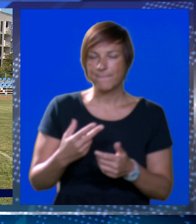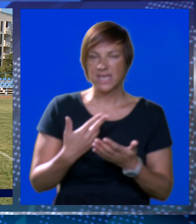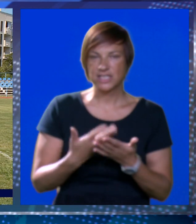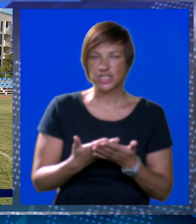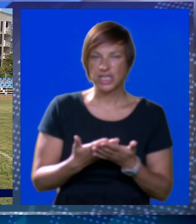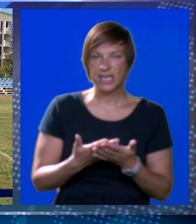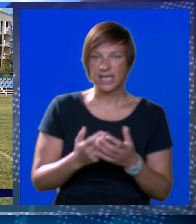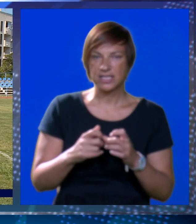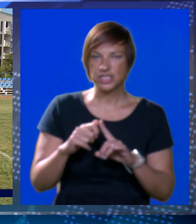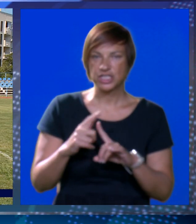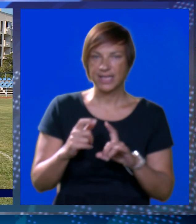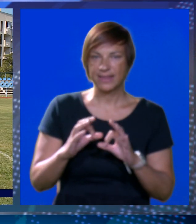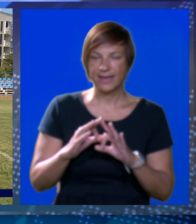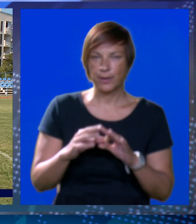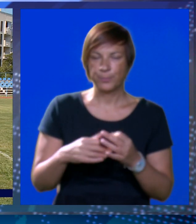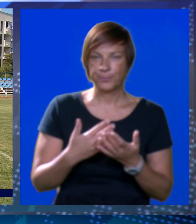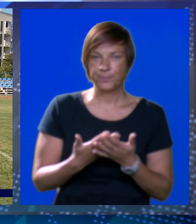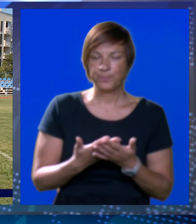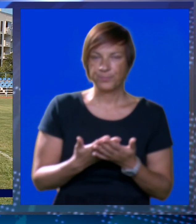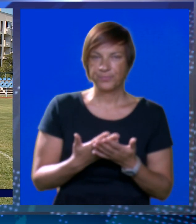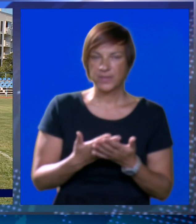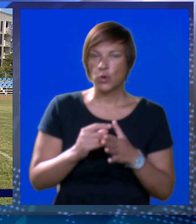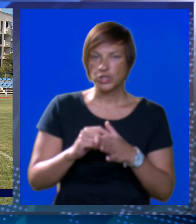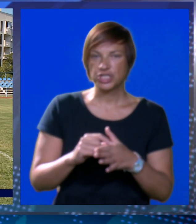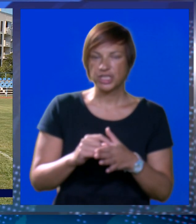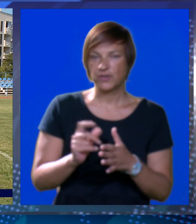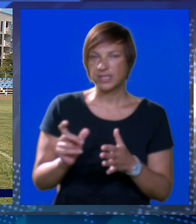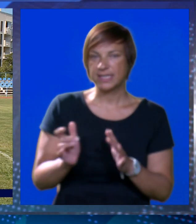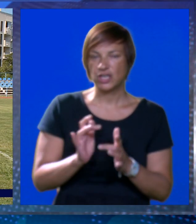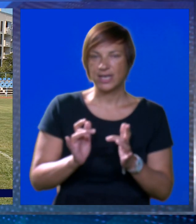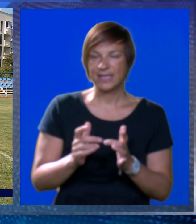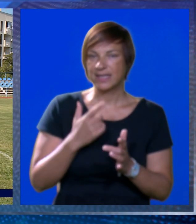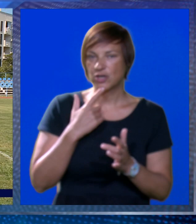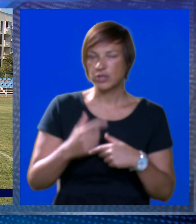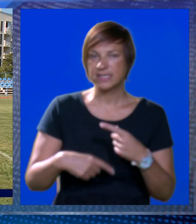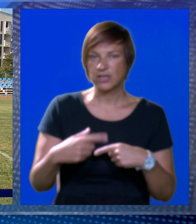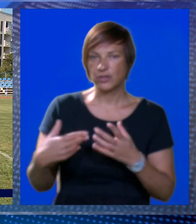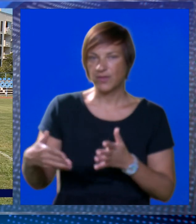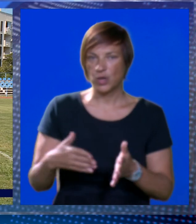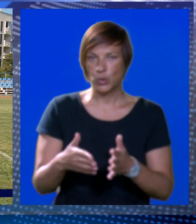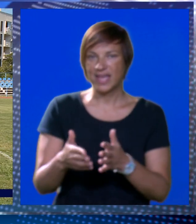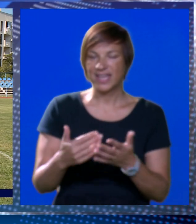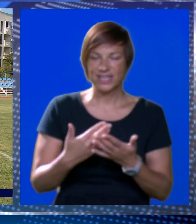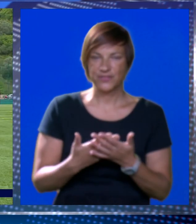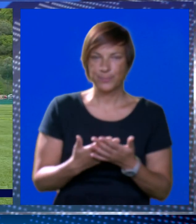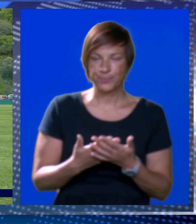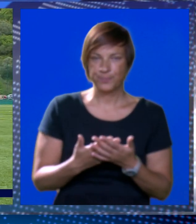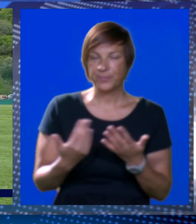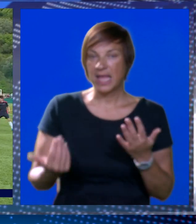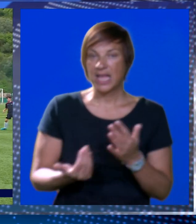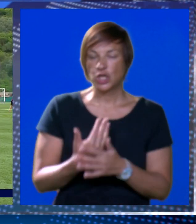zamijenit će ga Marije Šetka iz ploča. Tako da on će voditi ovaj dio natjecanja koji se odvija u dolini Neretve.